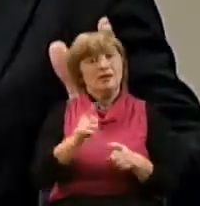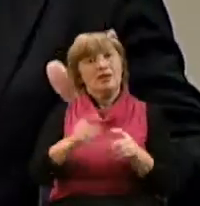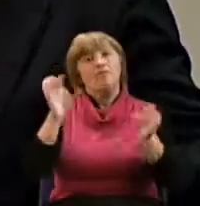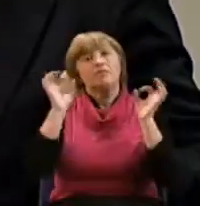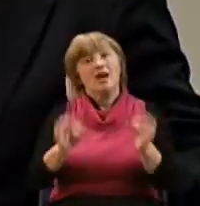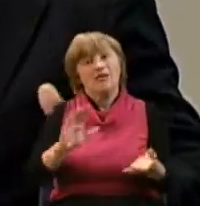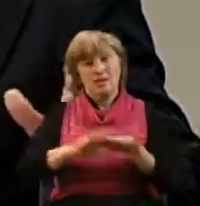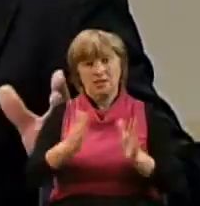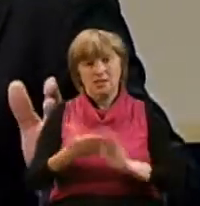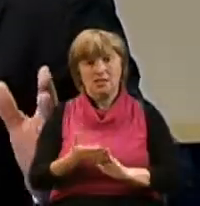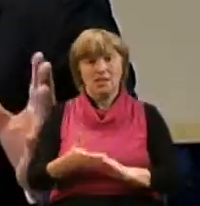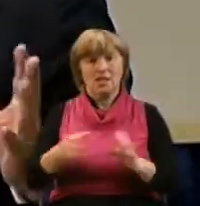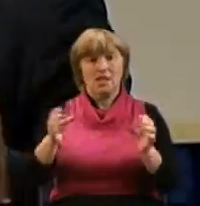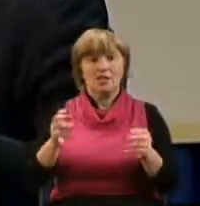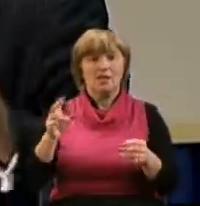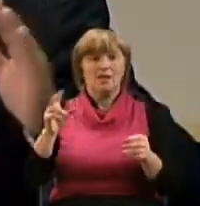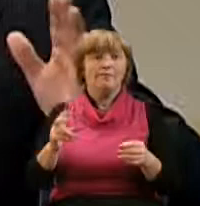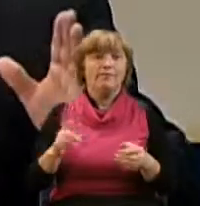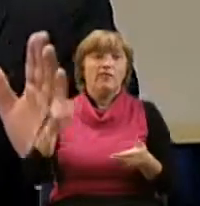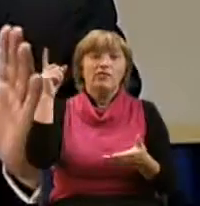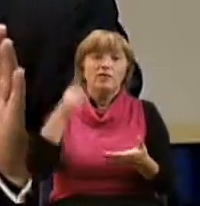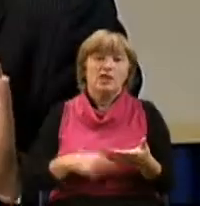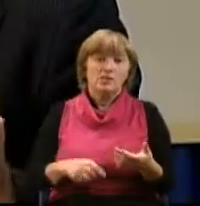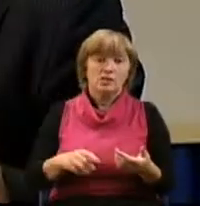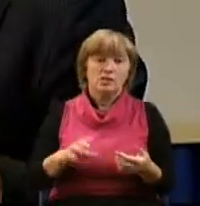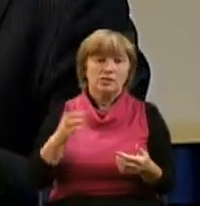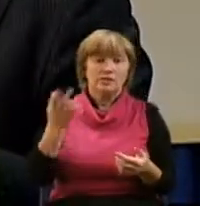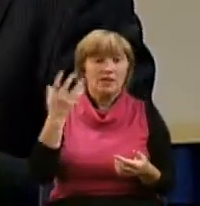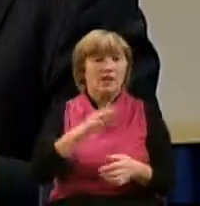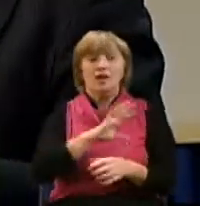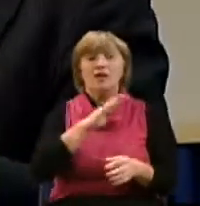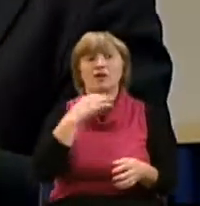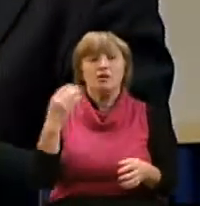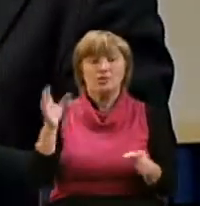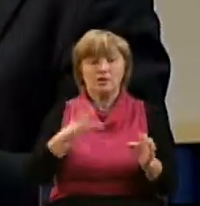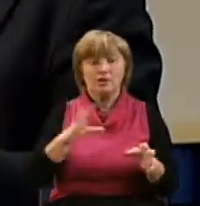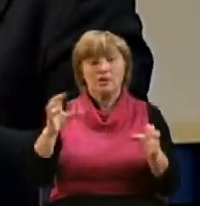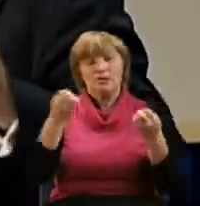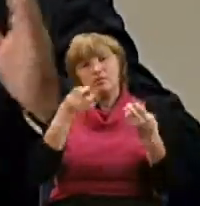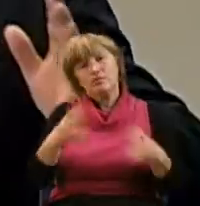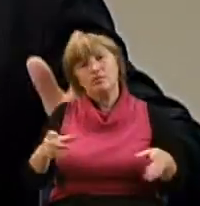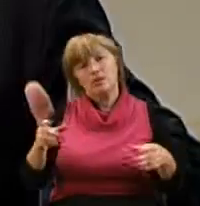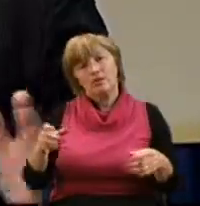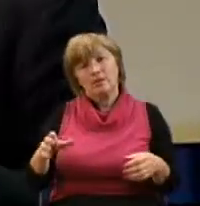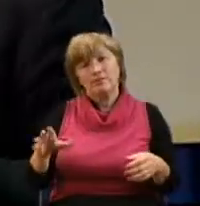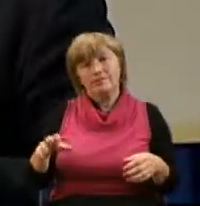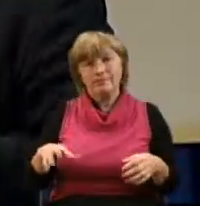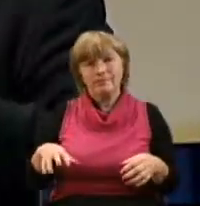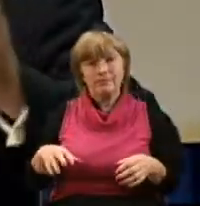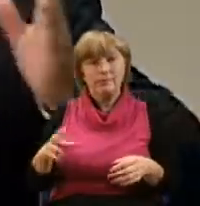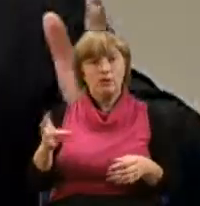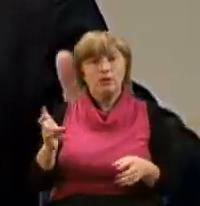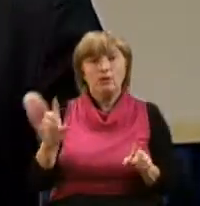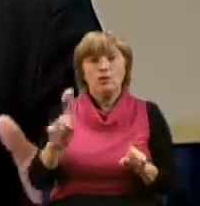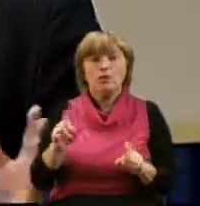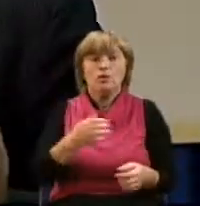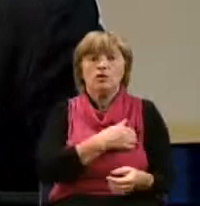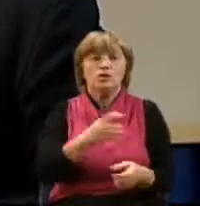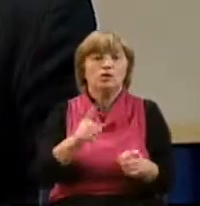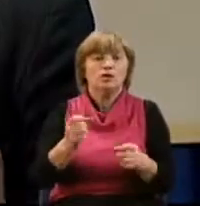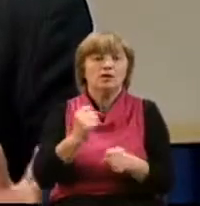верующего, когда он не хочет быть просто пассивным, а желает в чем-то участвовать, проявлять